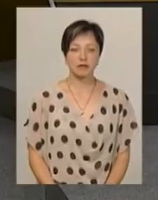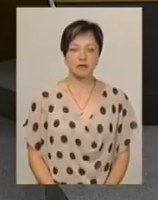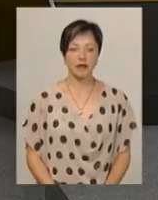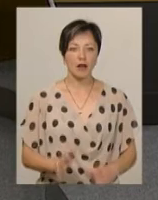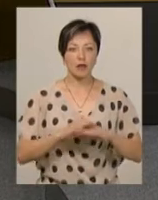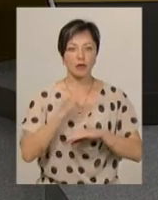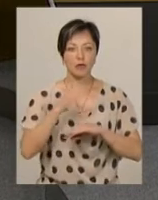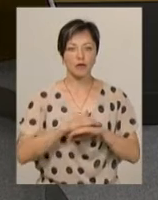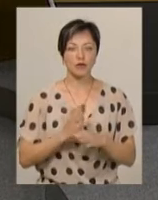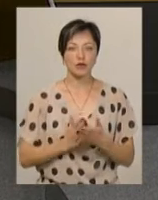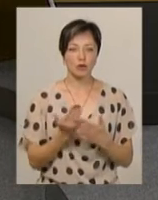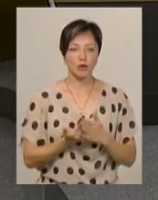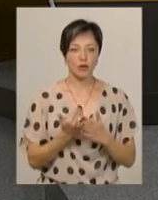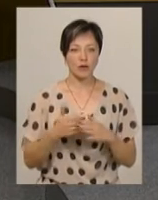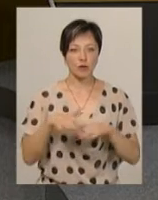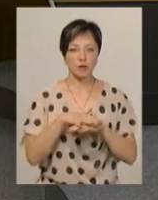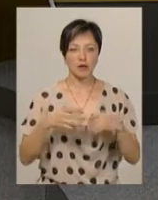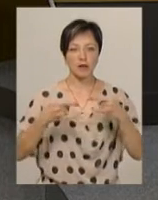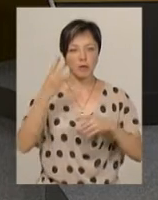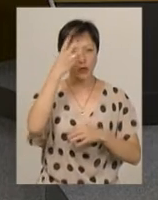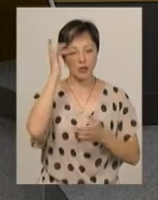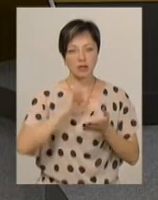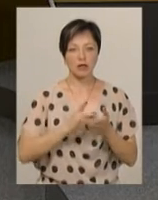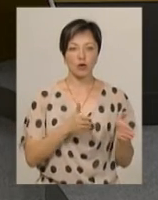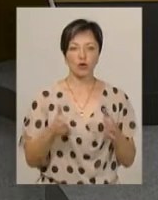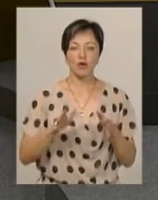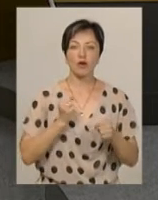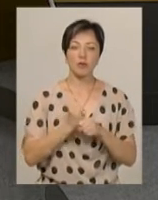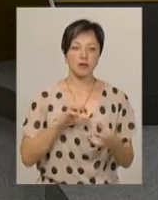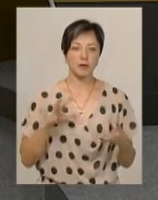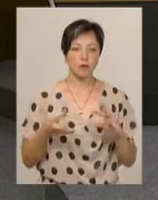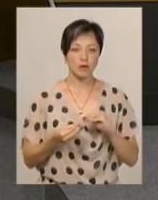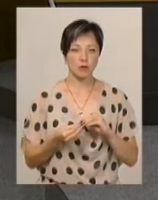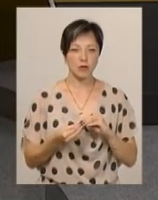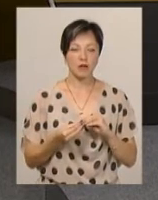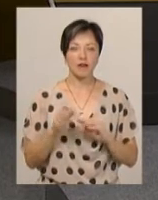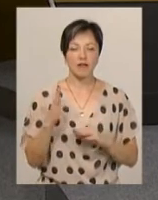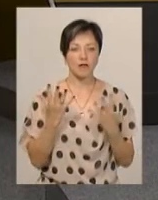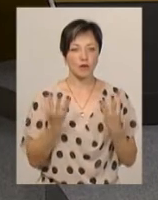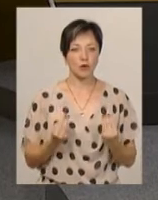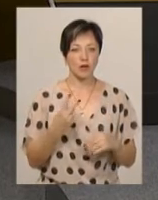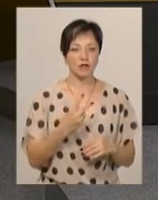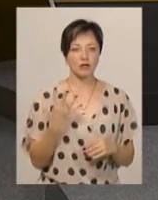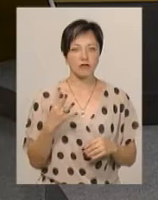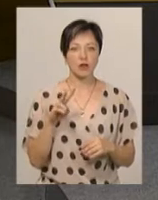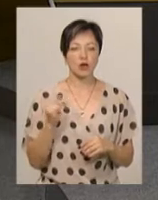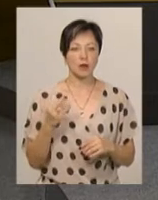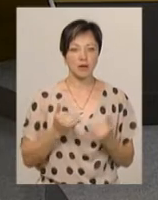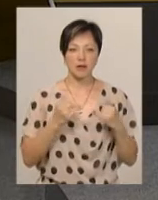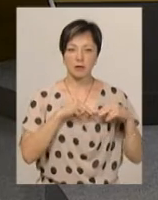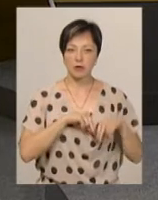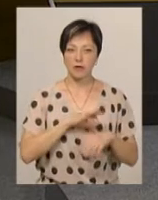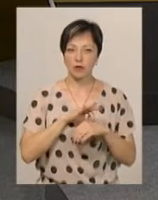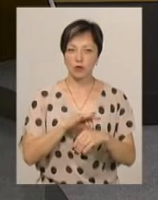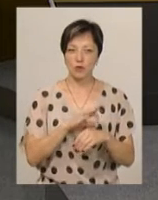Доброго вечора! Служба новин Суспільного телебачення «Поділляцентр» готова підбити інформаційний підсумок вівторка 24 липня. В студії